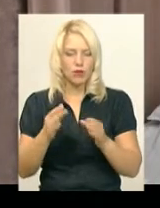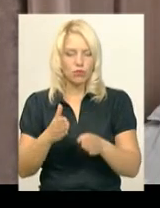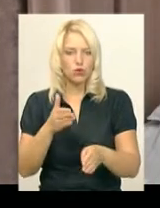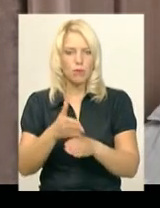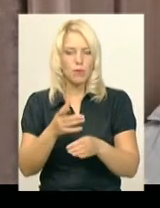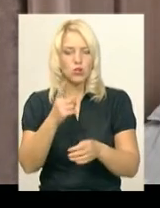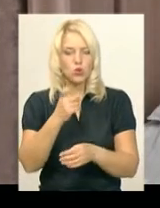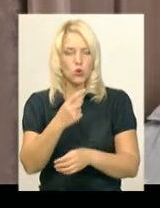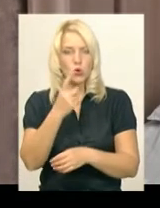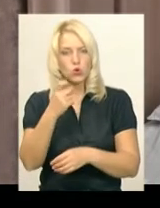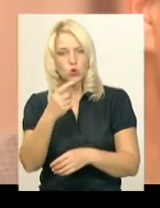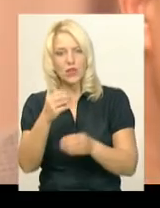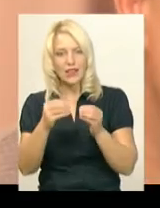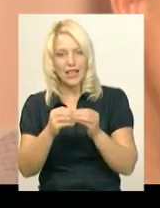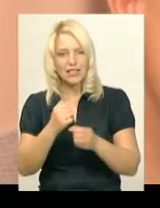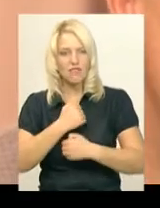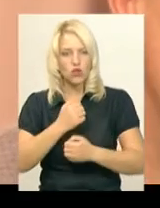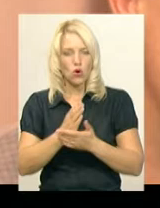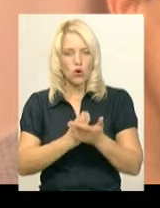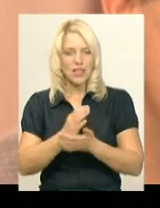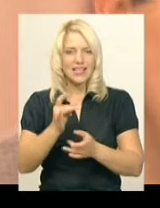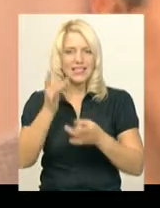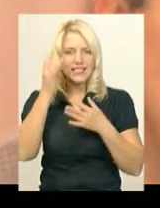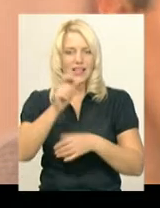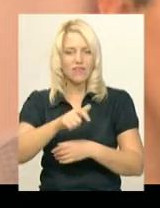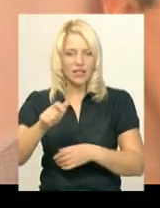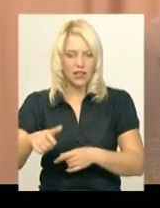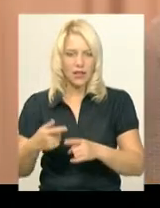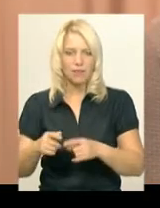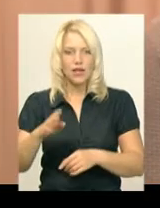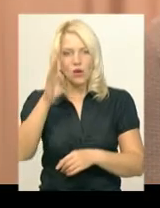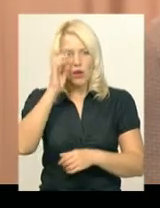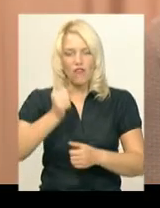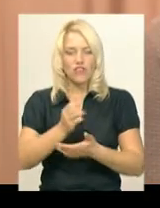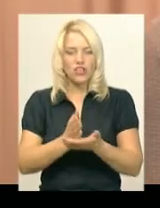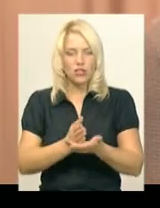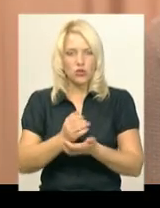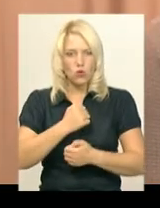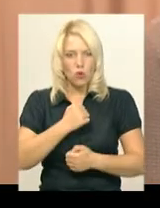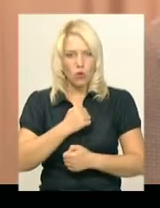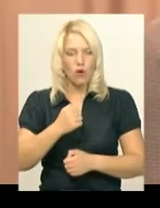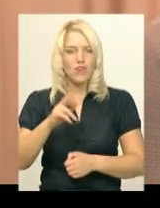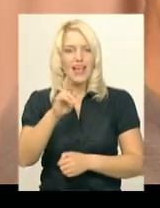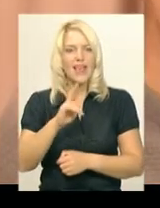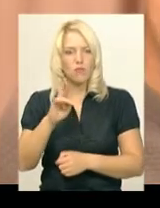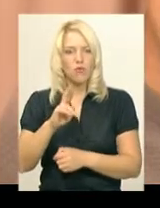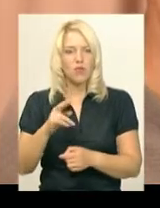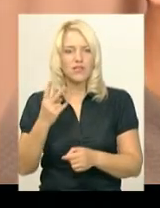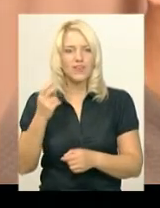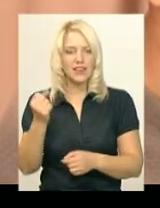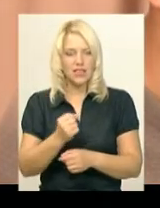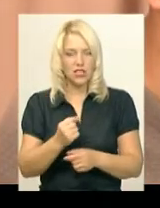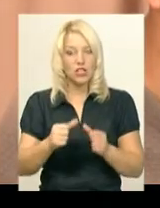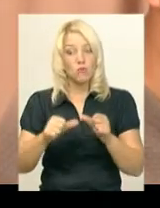військовослужбовцям та цивільним. Військовий Віктор Лобастов з Ярмолинець два тижні лікується у шпиталі. Був тут і минулого року. Тут взагалі